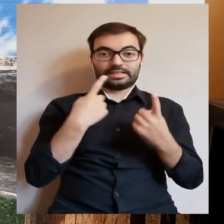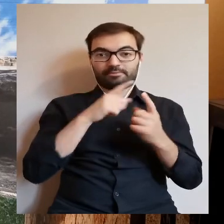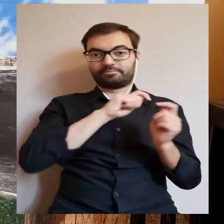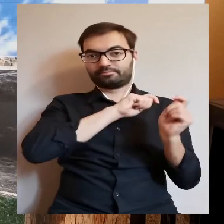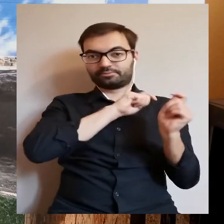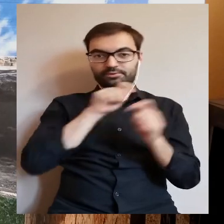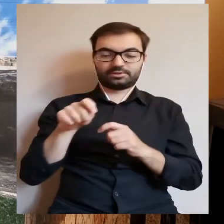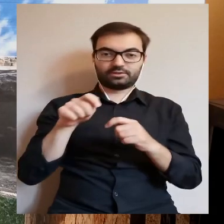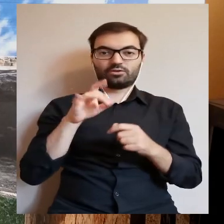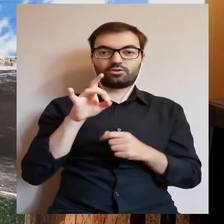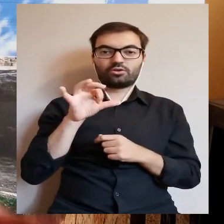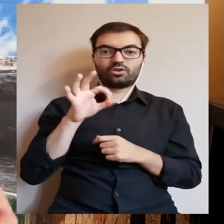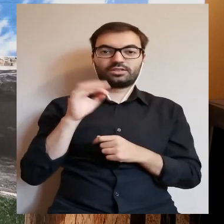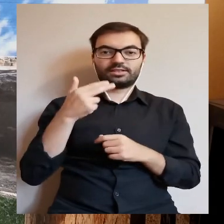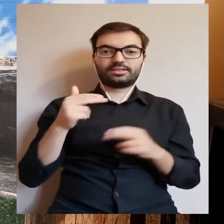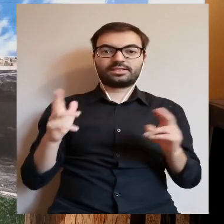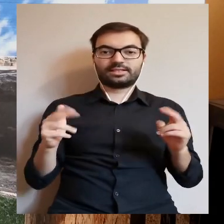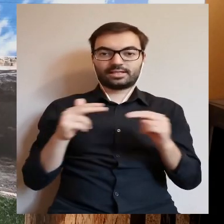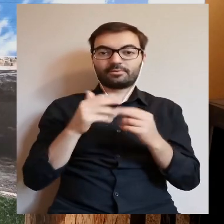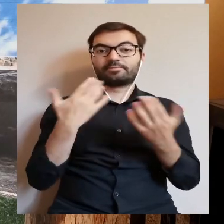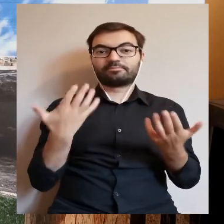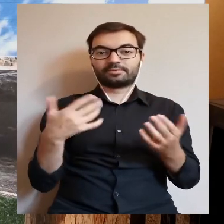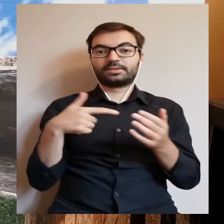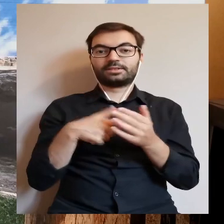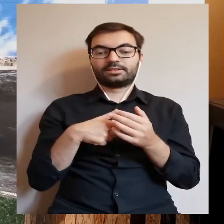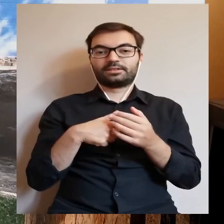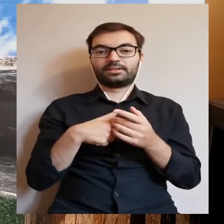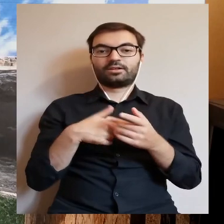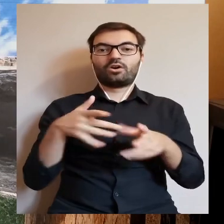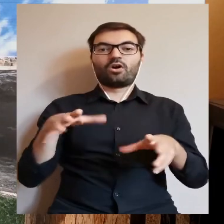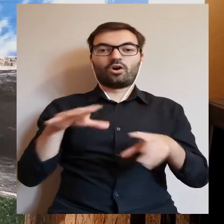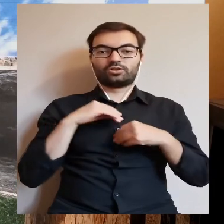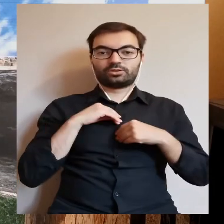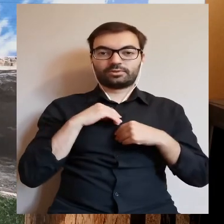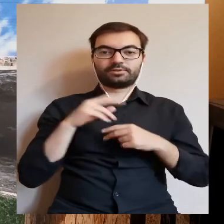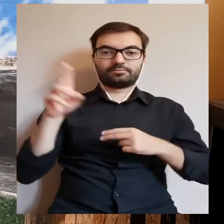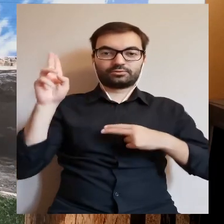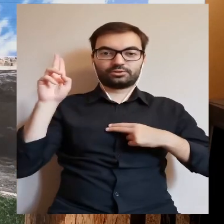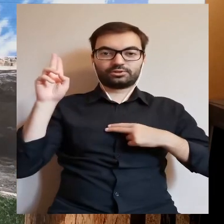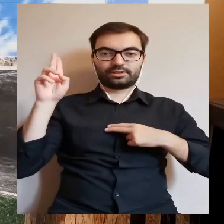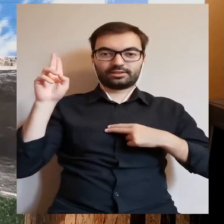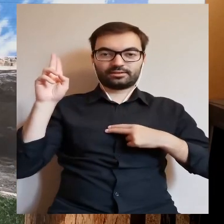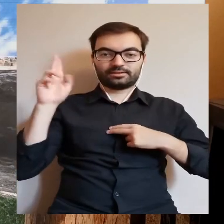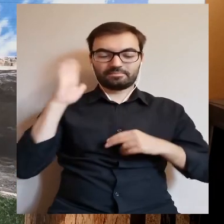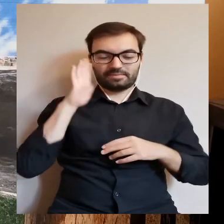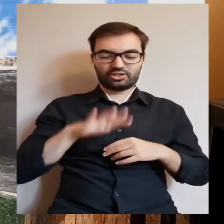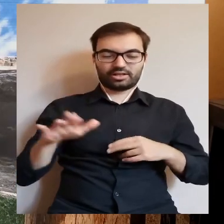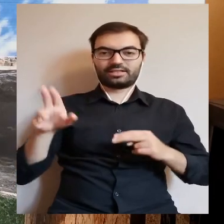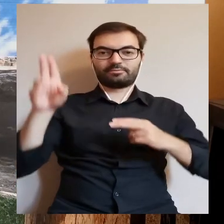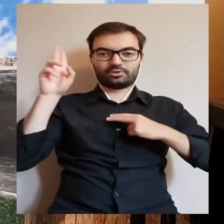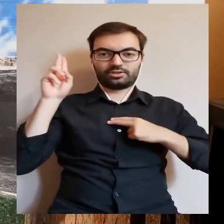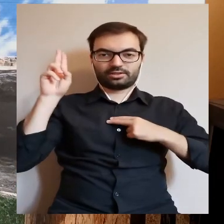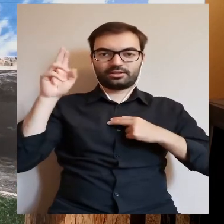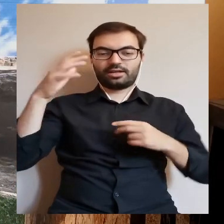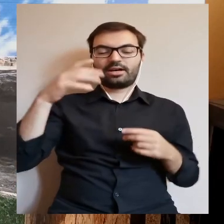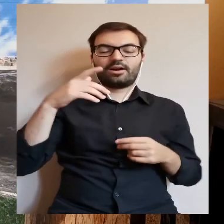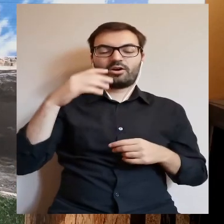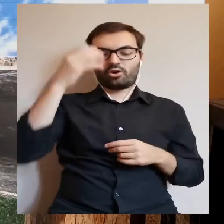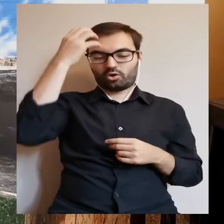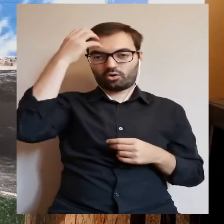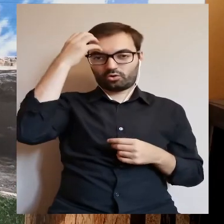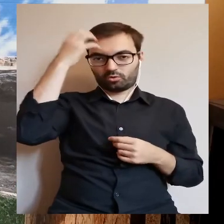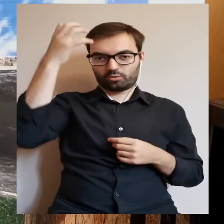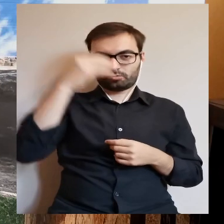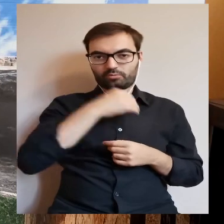właśnie do zamku w Gostyninie, aby tam odebrać od mieszkańców Gostynina przysięgę na wierność polskiej